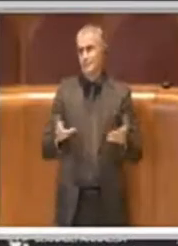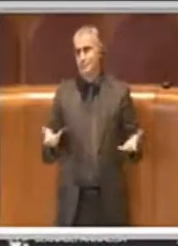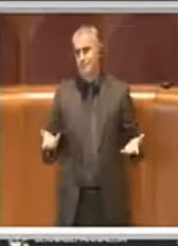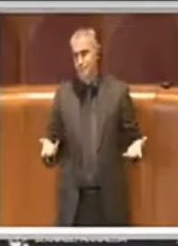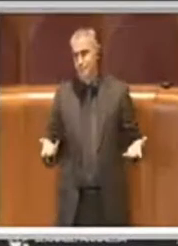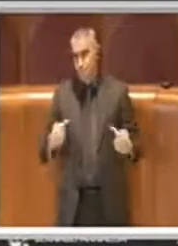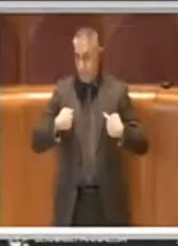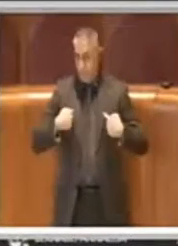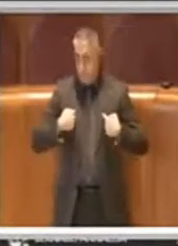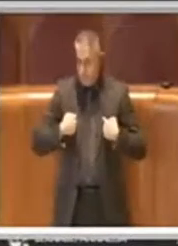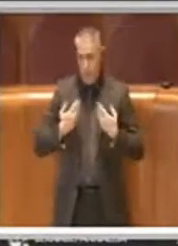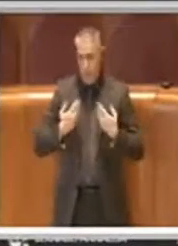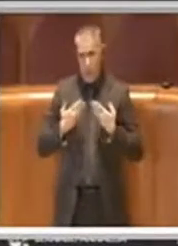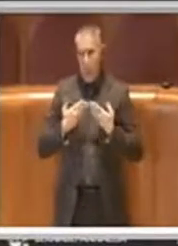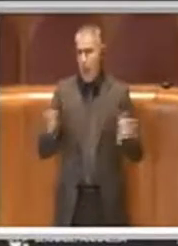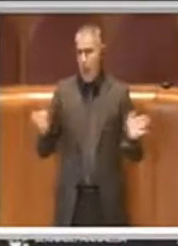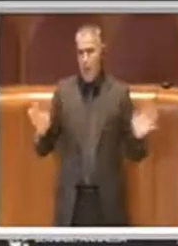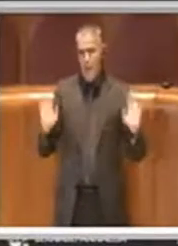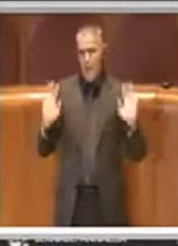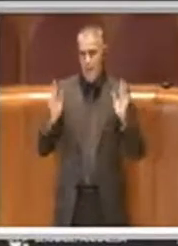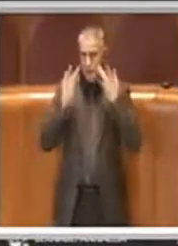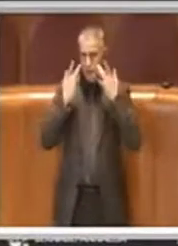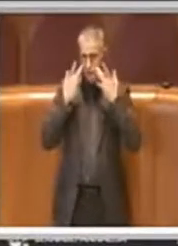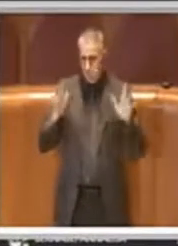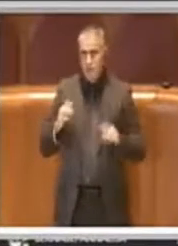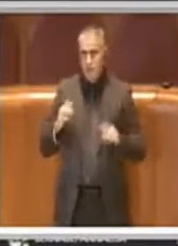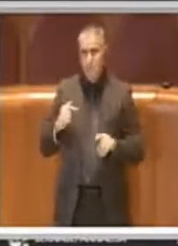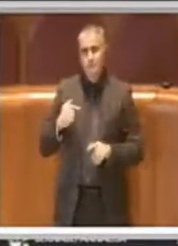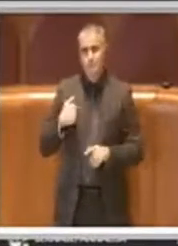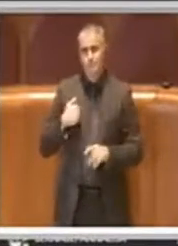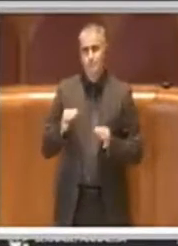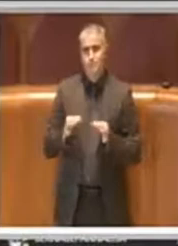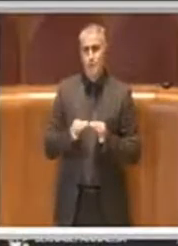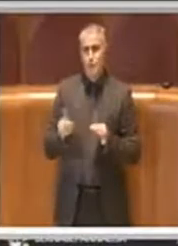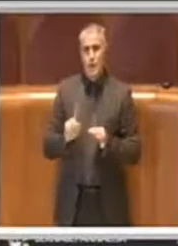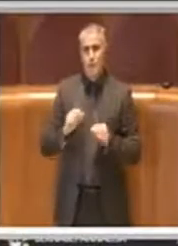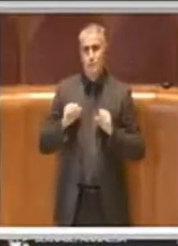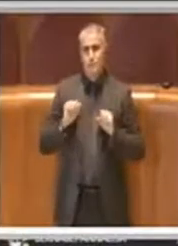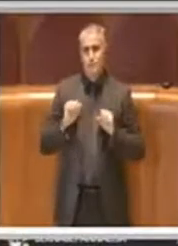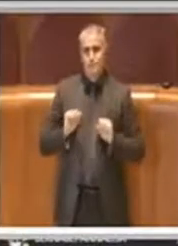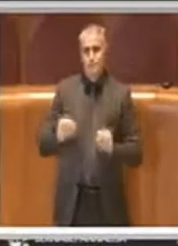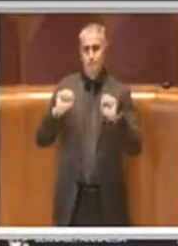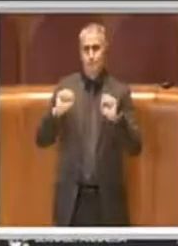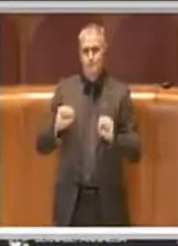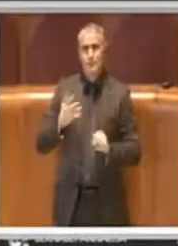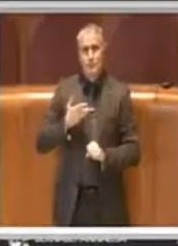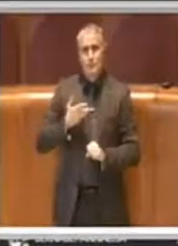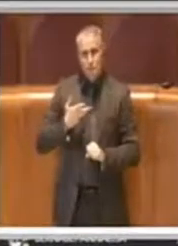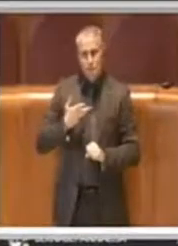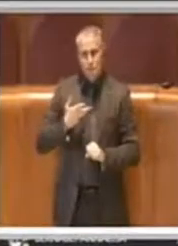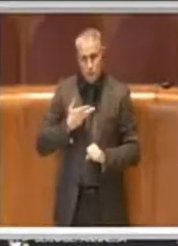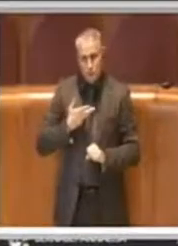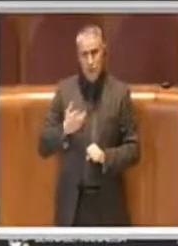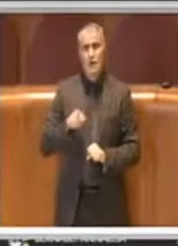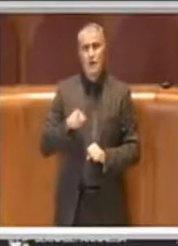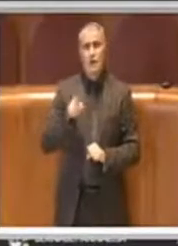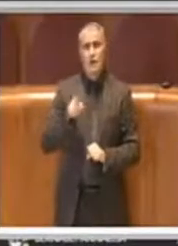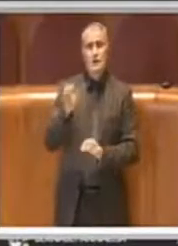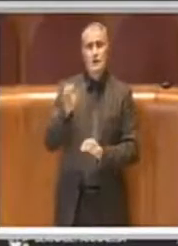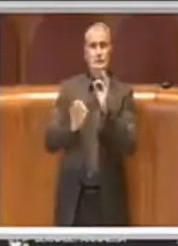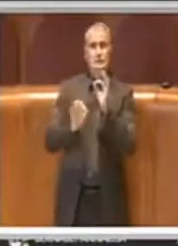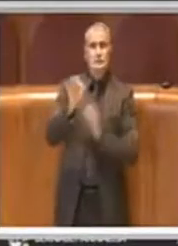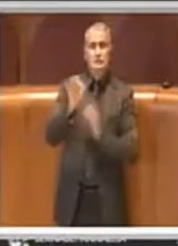io sinceramente mi sento di respingere alcune personalizzazioni di